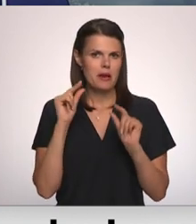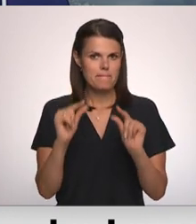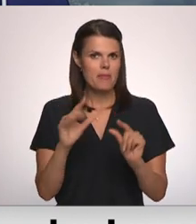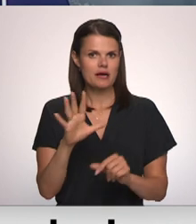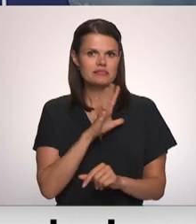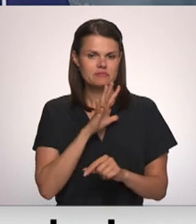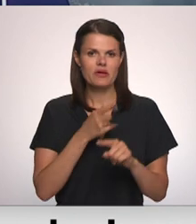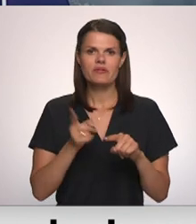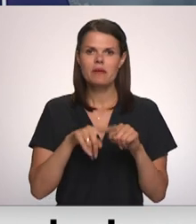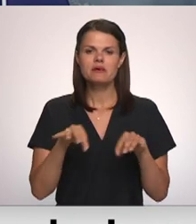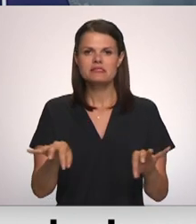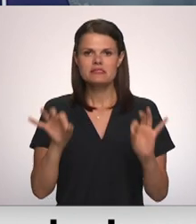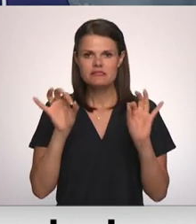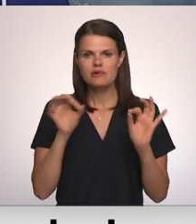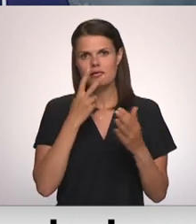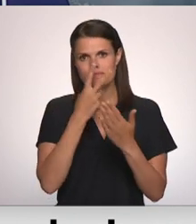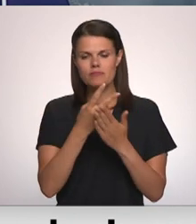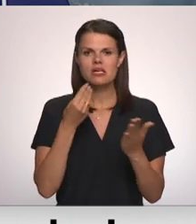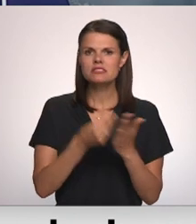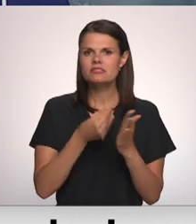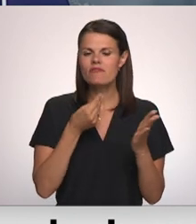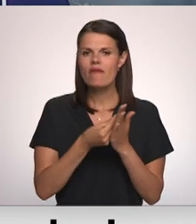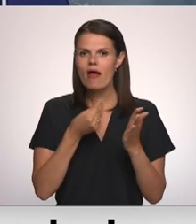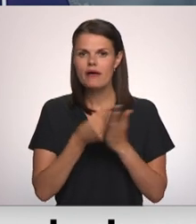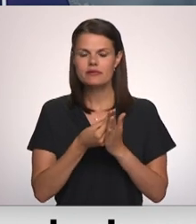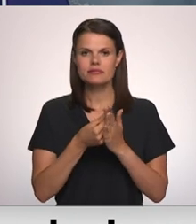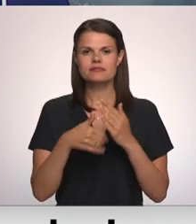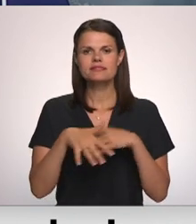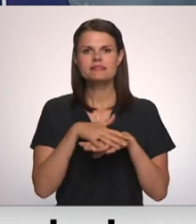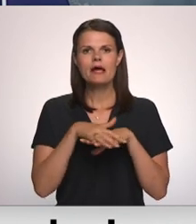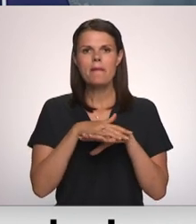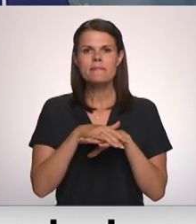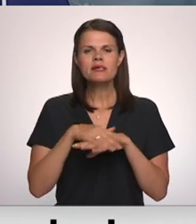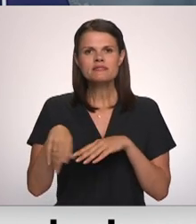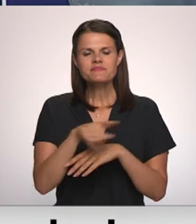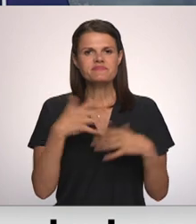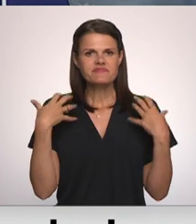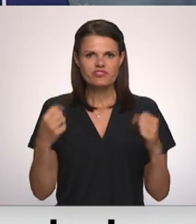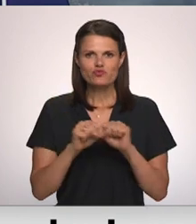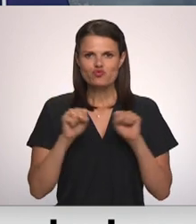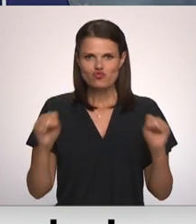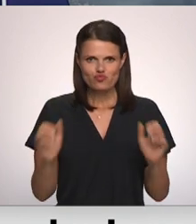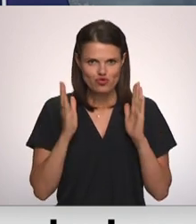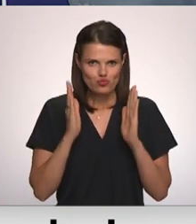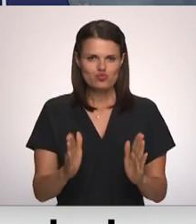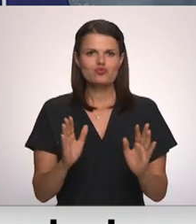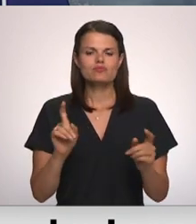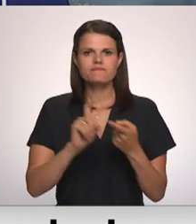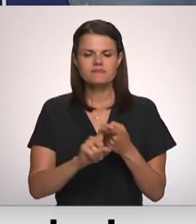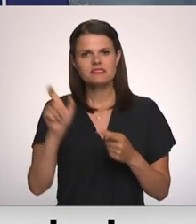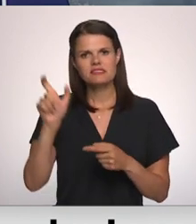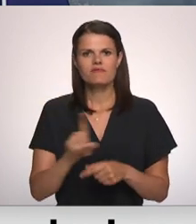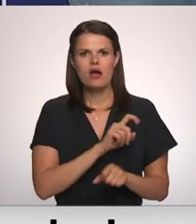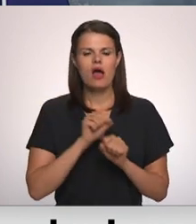Noteikti svarīgi ir vērtēt tādus aspektus kā sabiedrības, veselības un drošības nodrošinājums tieši arī civilās